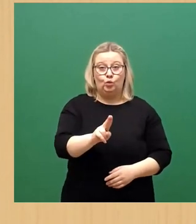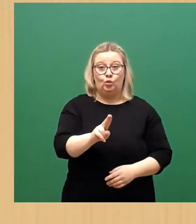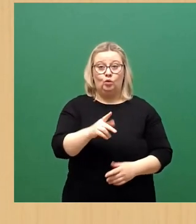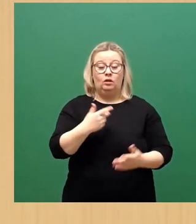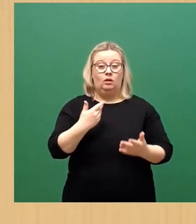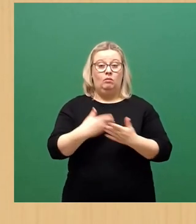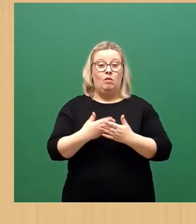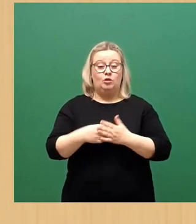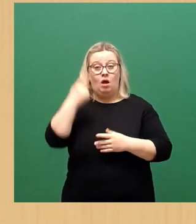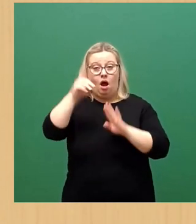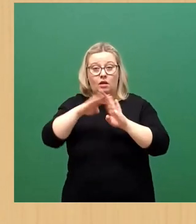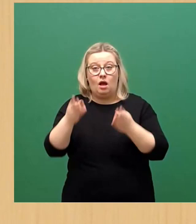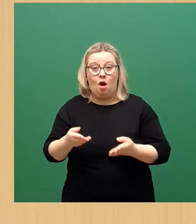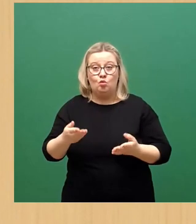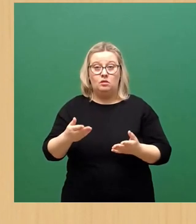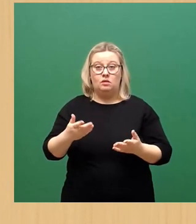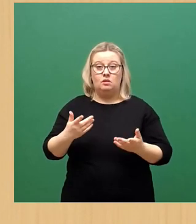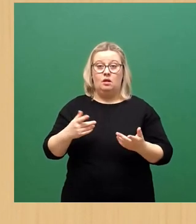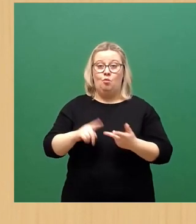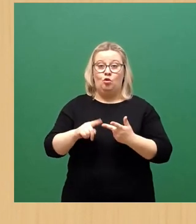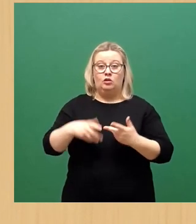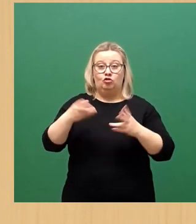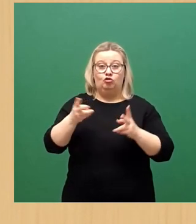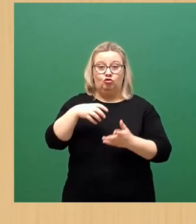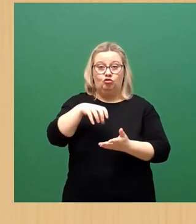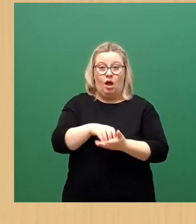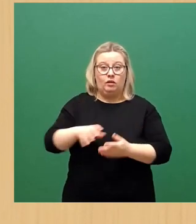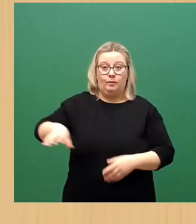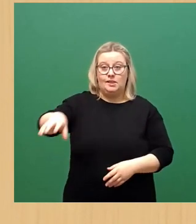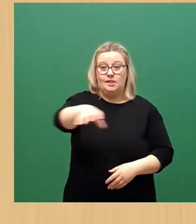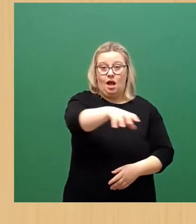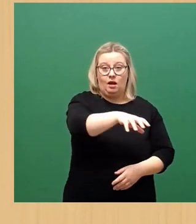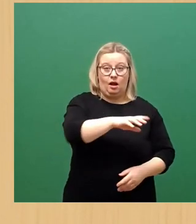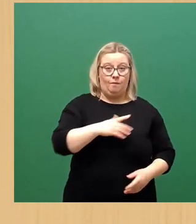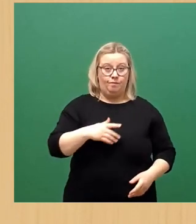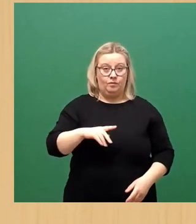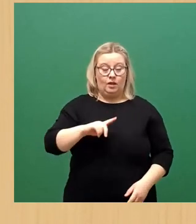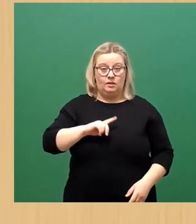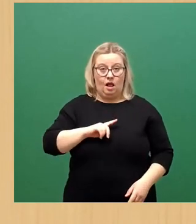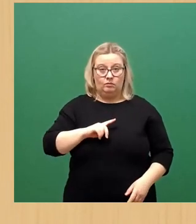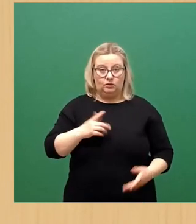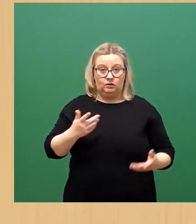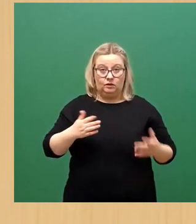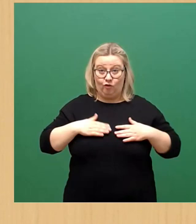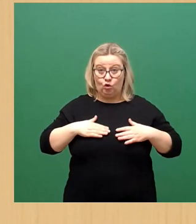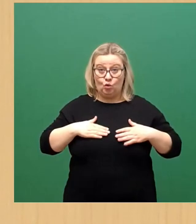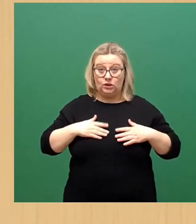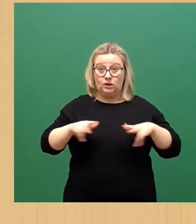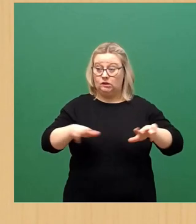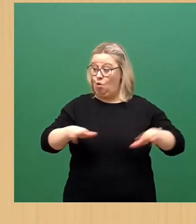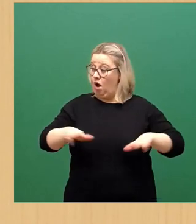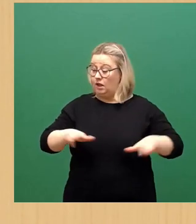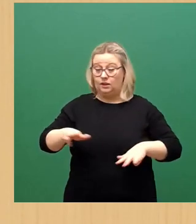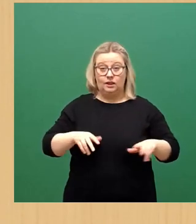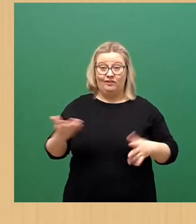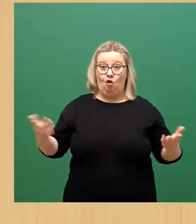Rathaus Mahn, die in den Stadtbezirken gewesen sind, sind die Örtlichkeiten von uns organisiert. Und